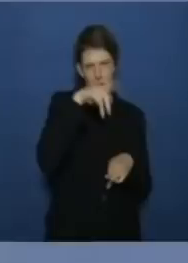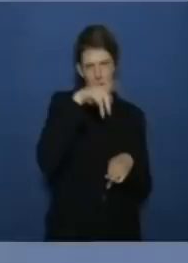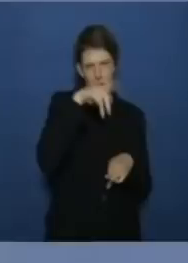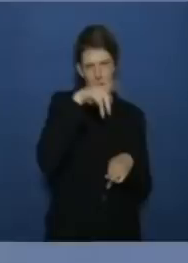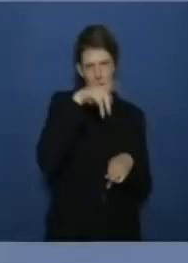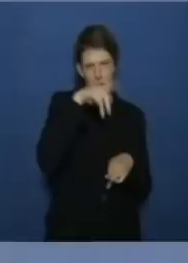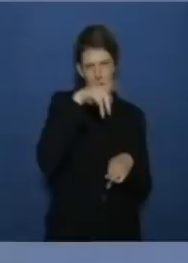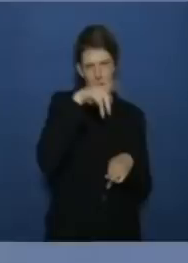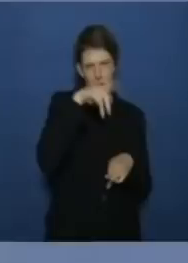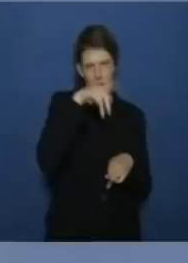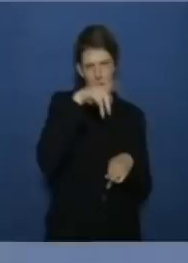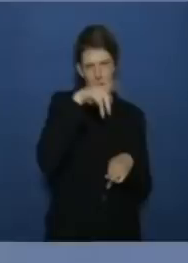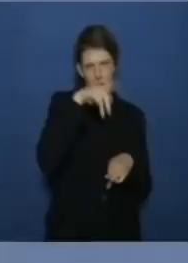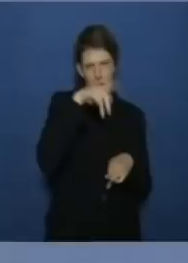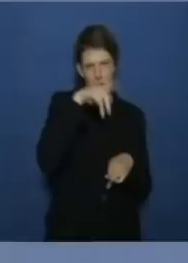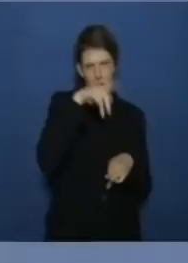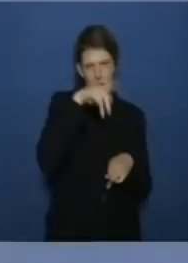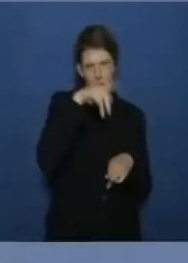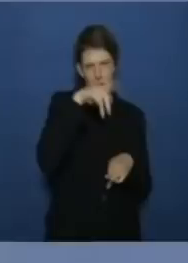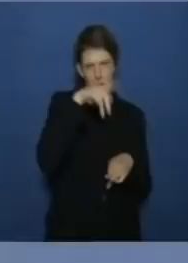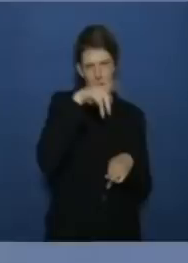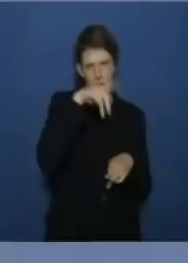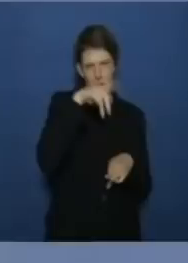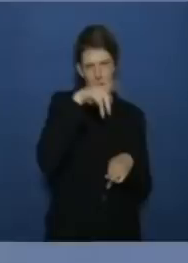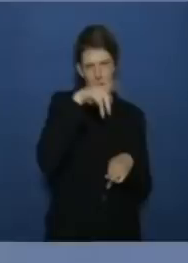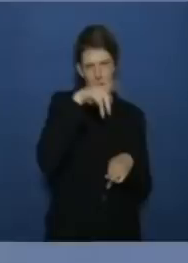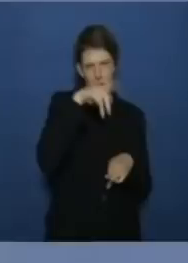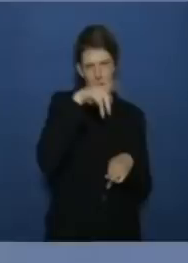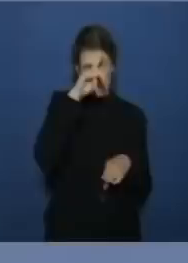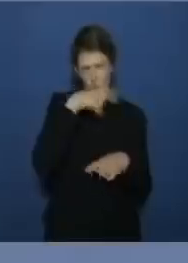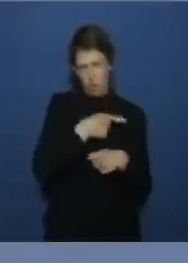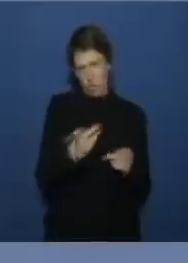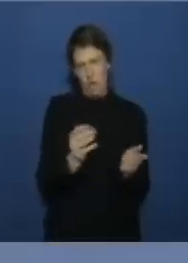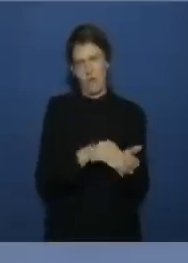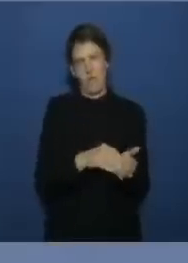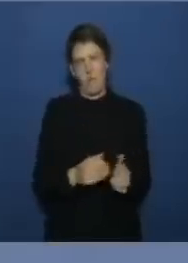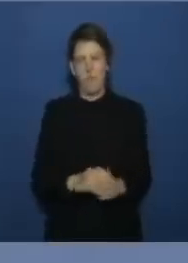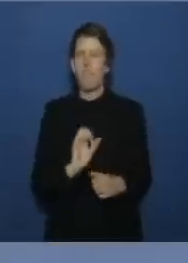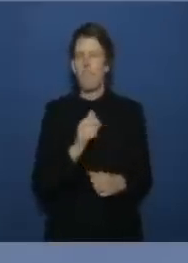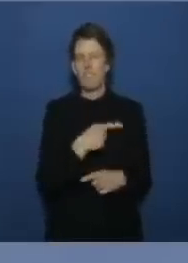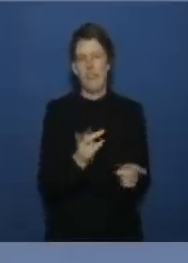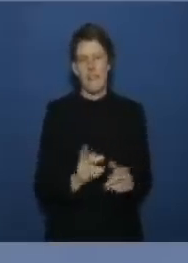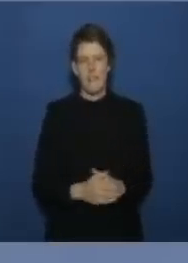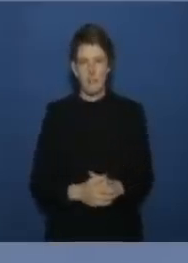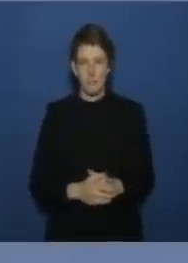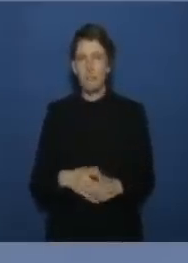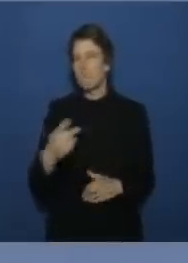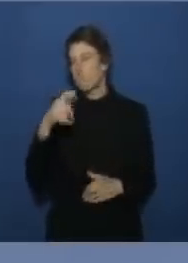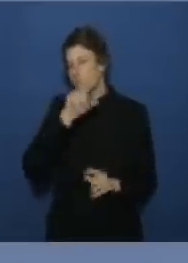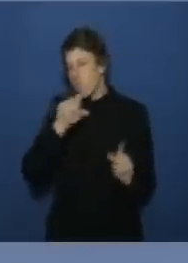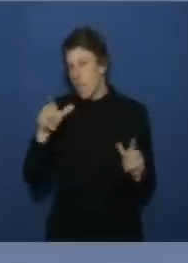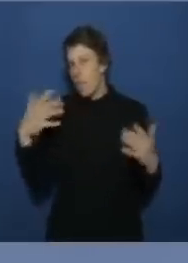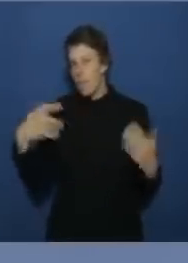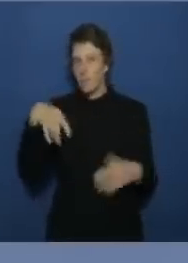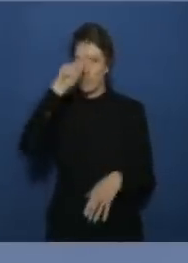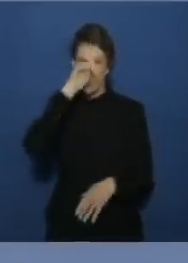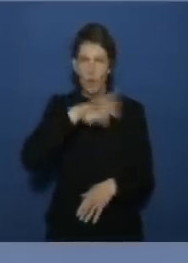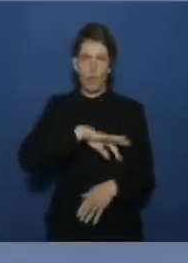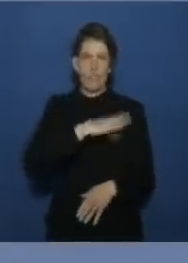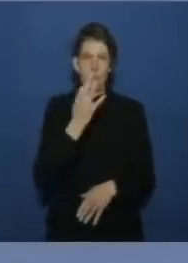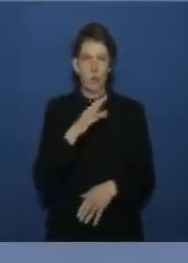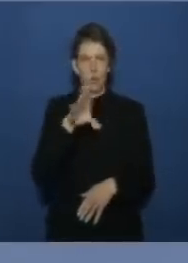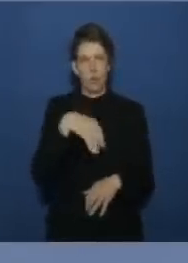musste mich wundert es ein eingangsstatement hören sie hier mal genau hin es geht natürlich um die deutsch französische